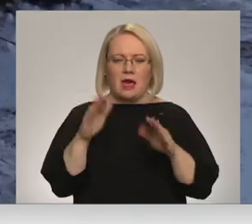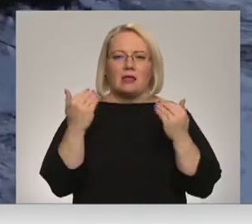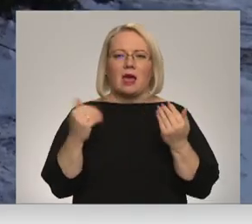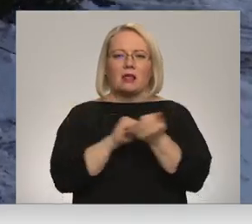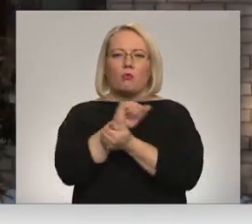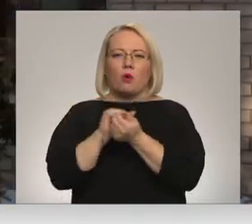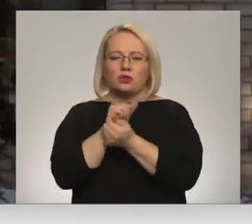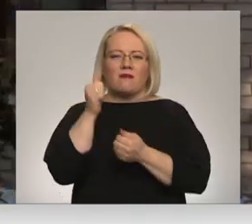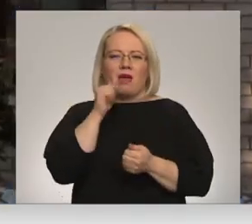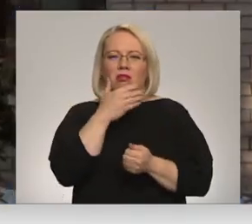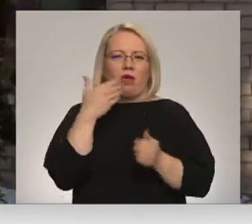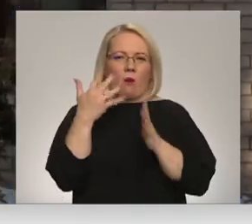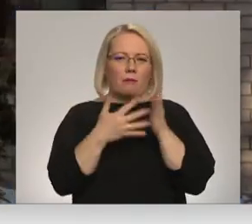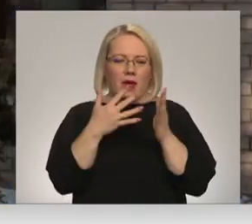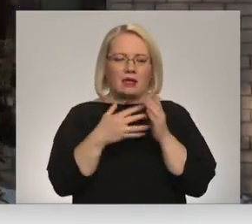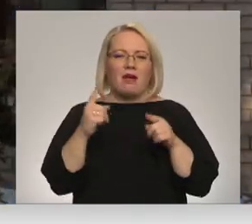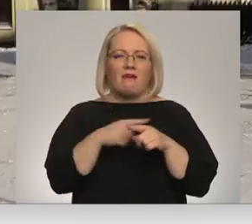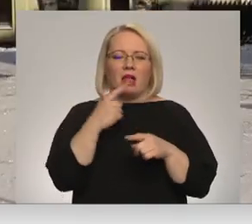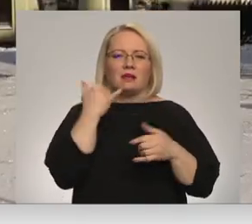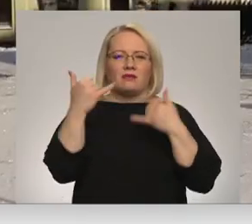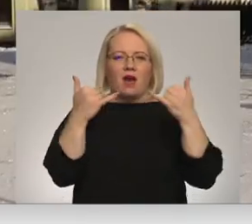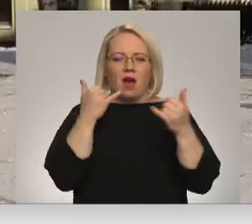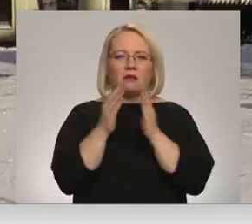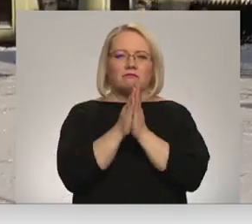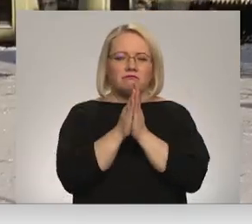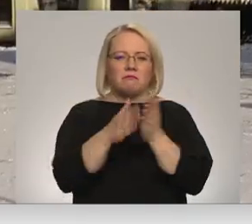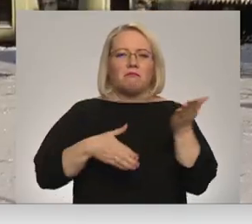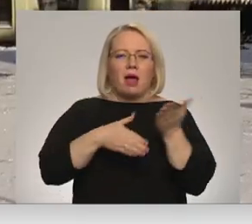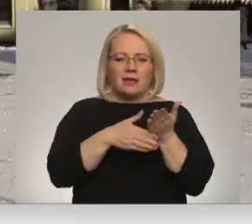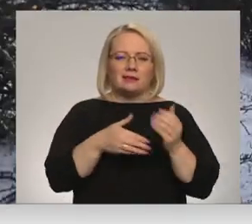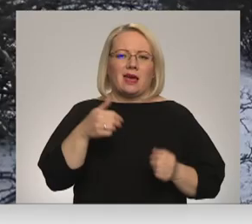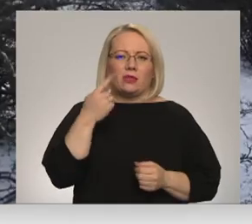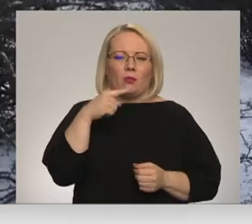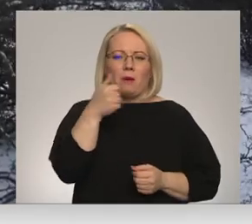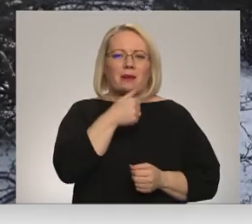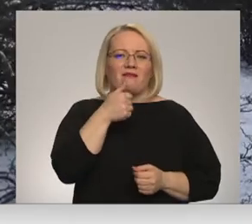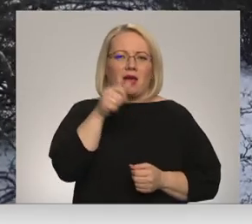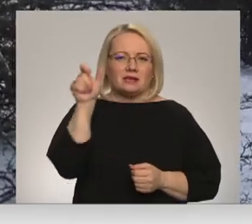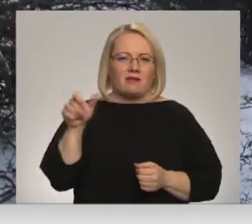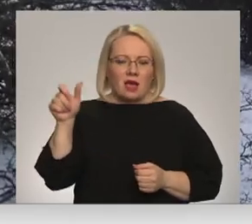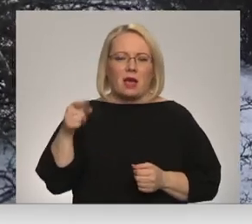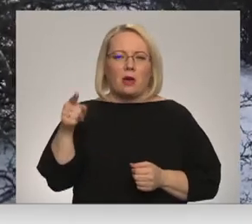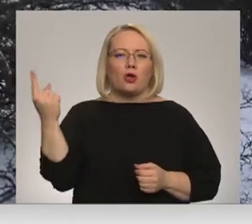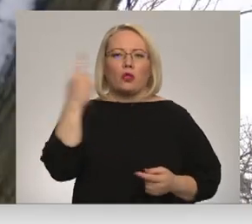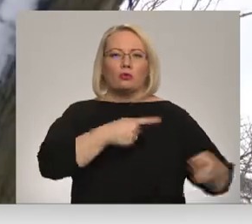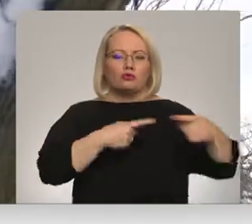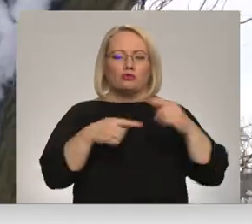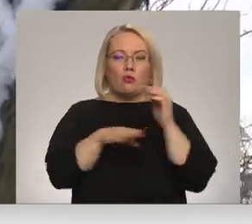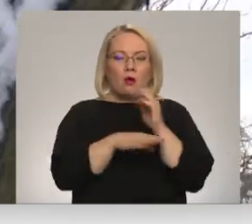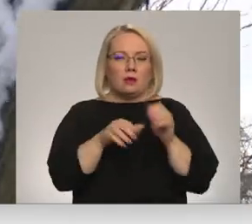apzināti. Dienesti joprojām saņems zvanus ar lūgumu palīdzēt no privātpersonām, tomēr tika lielu lūzušo koku skaitu neatceras pat